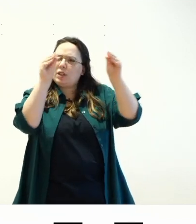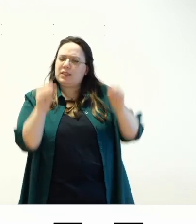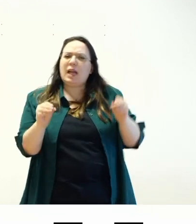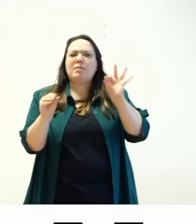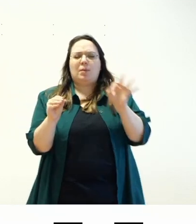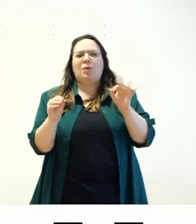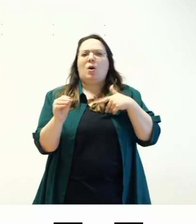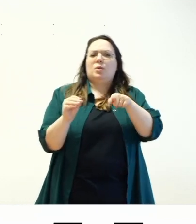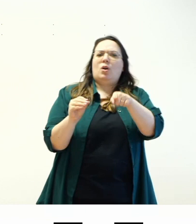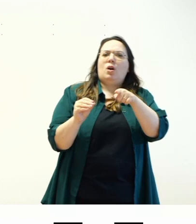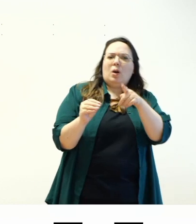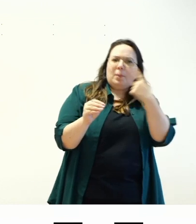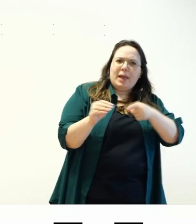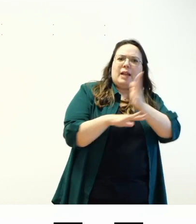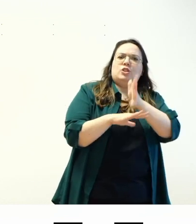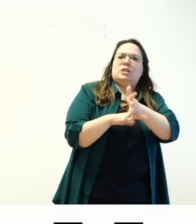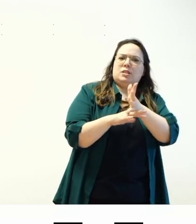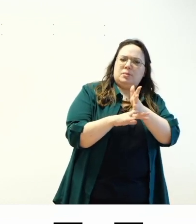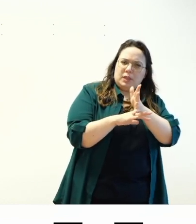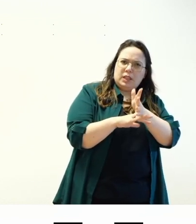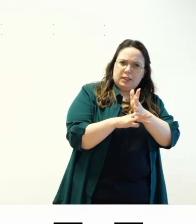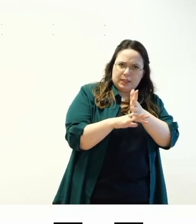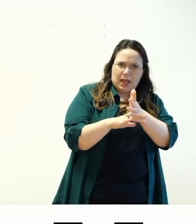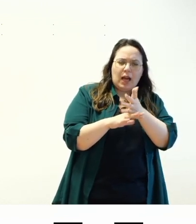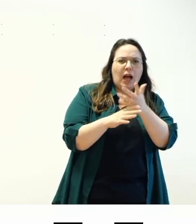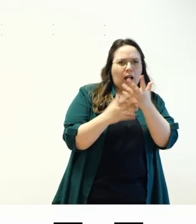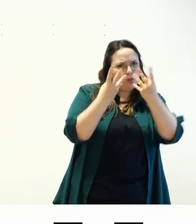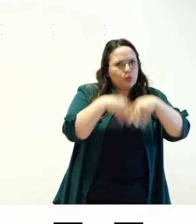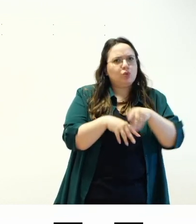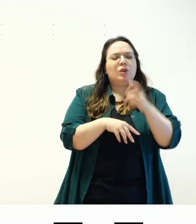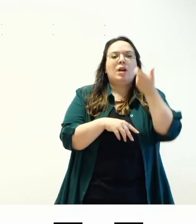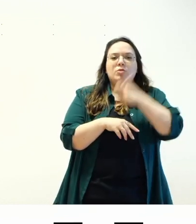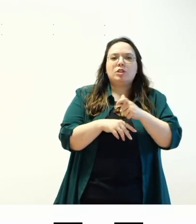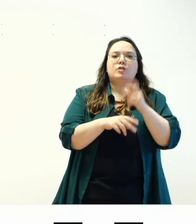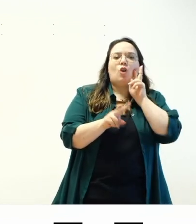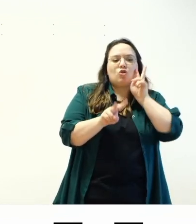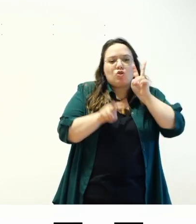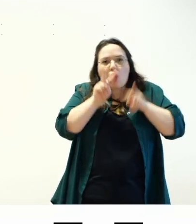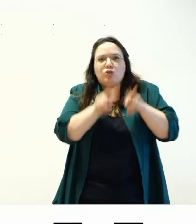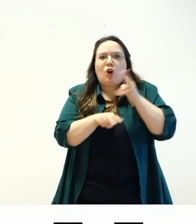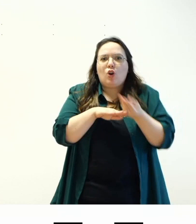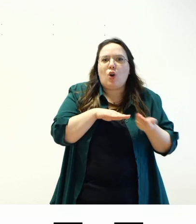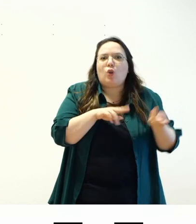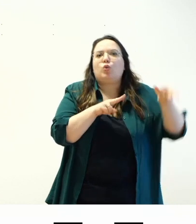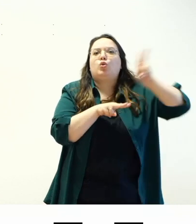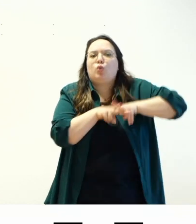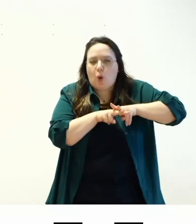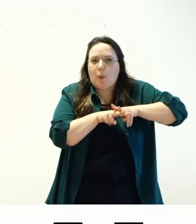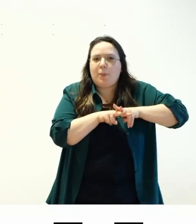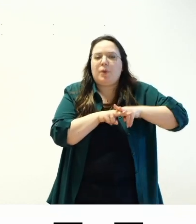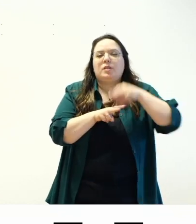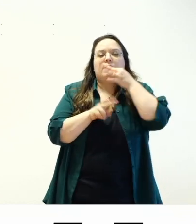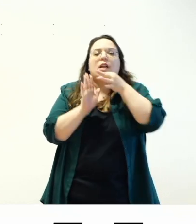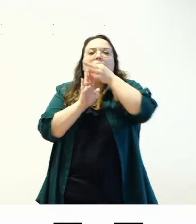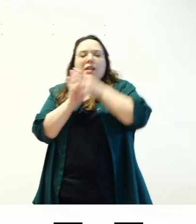predisposti per l'accessibilità perché sono stati sottoposti a ulteriore revisione e verificano oltre a tutto quello che abbiamo detto prima